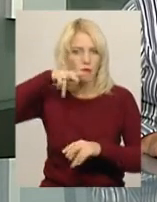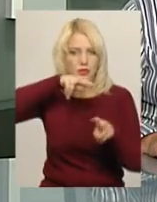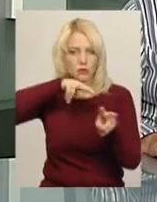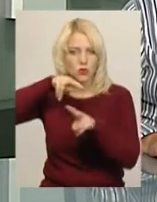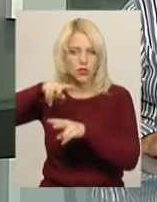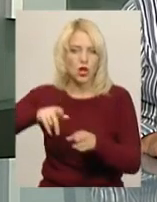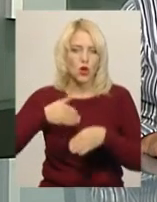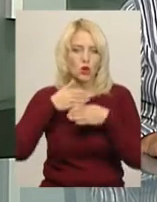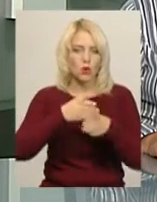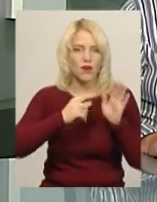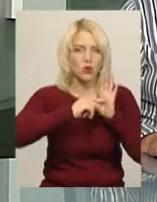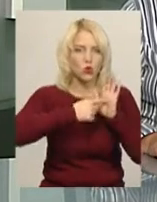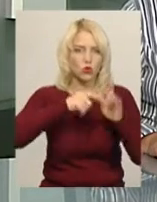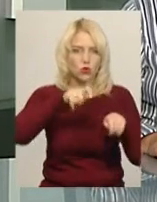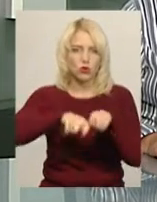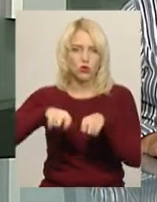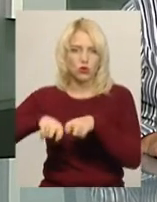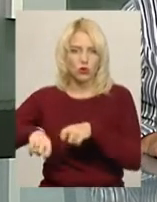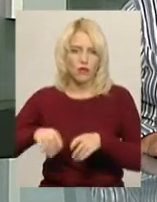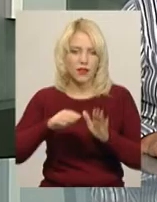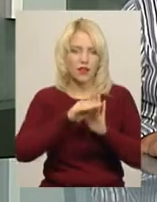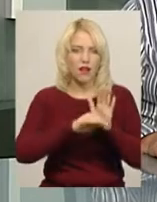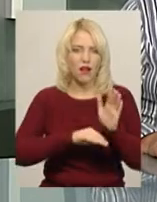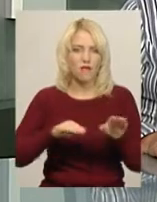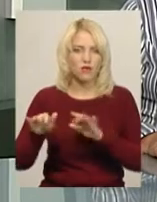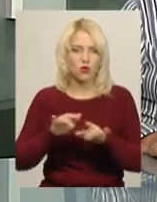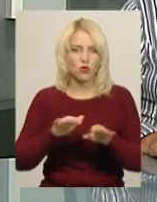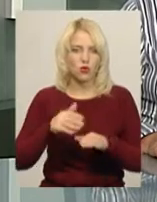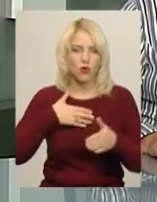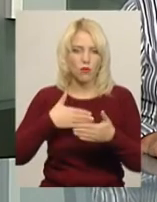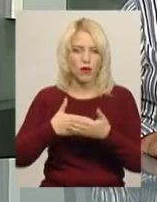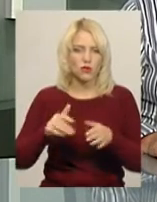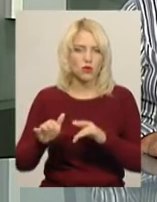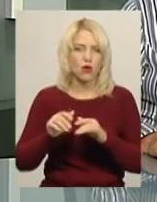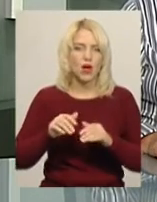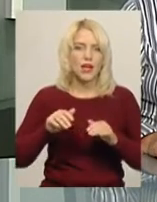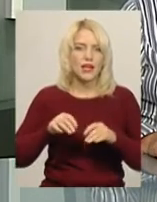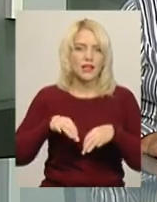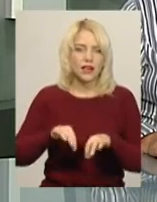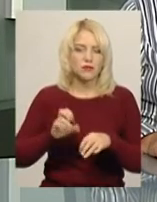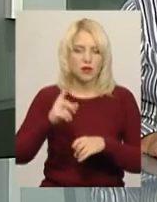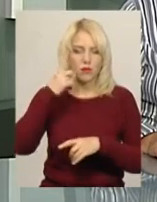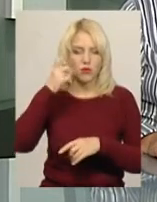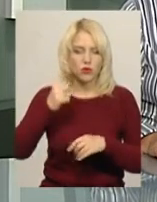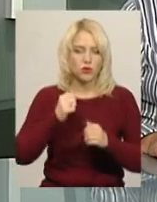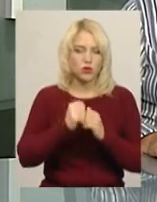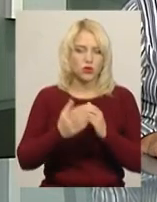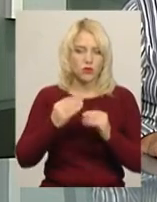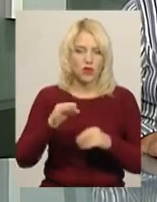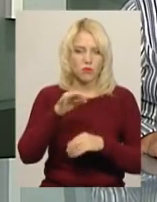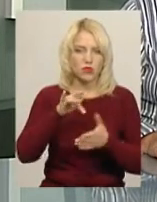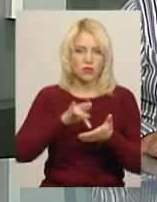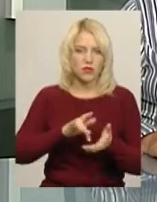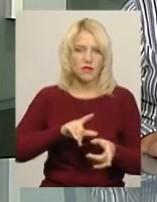допомагають точково контролювати графік руху громадського транспорту. Як повідомив Андрій Бодаренко, в обласному центрі щодня на роботу